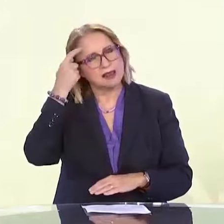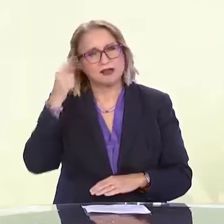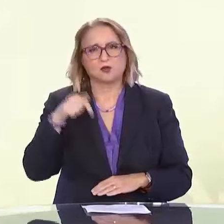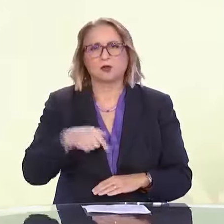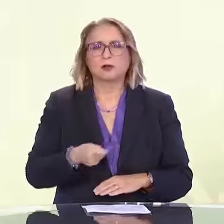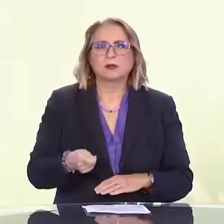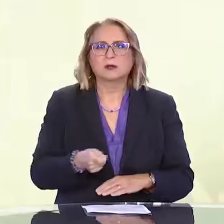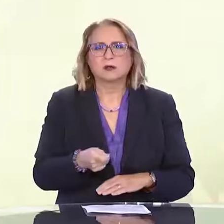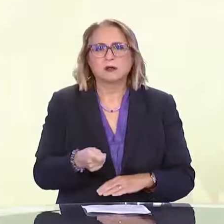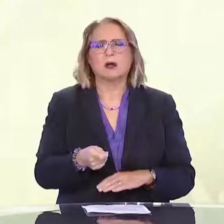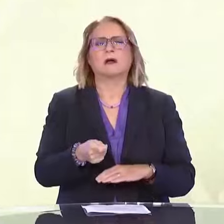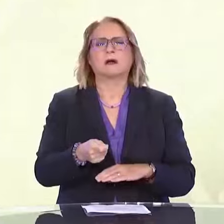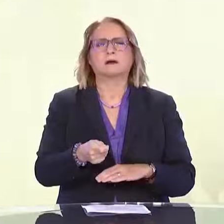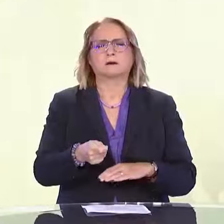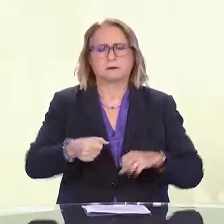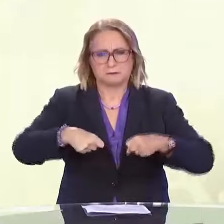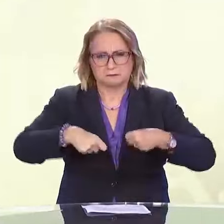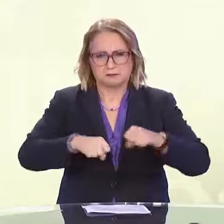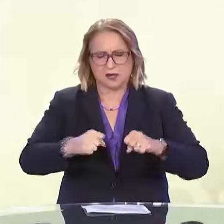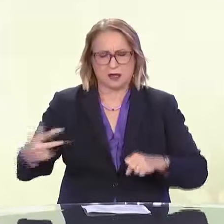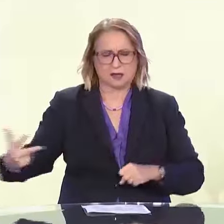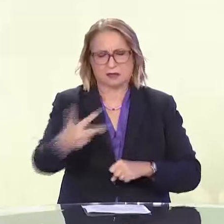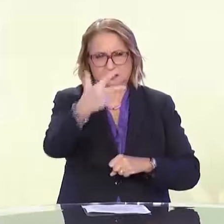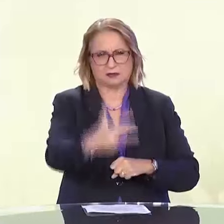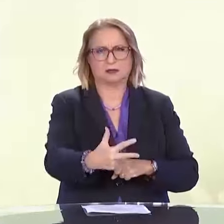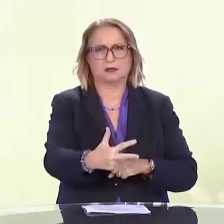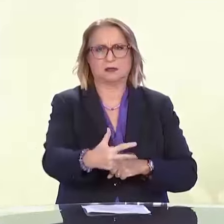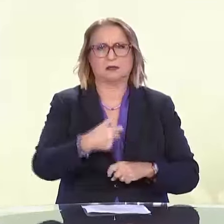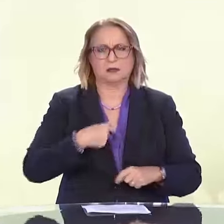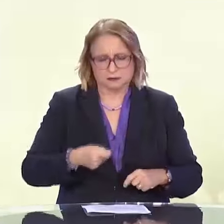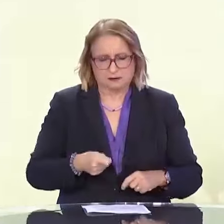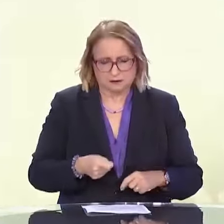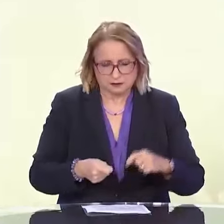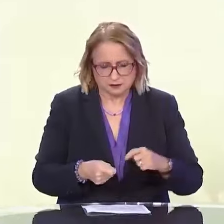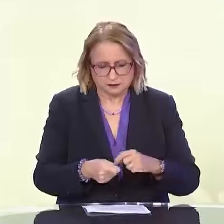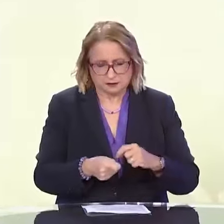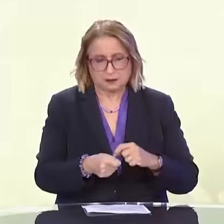Α, μηχανάκι. Δίκο σας είναι. Κακή ιδέα, Κακό timing.